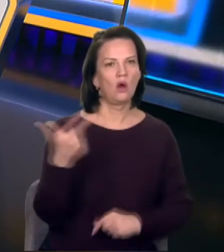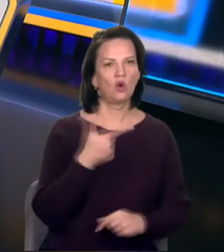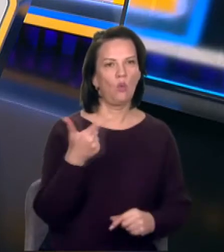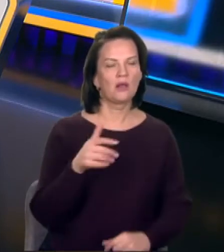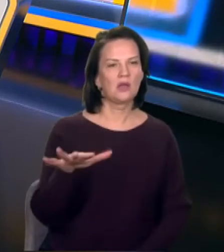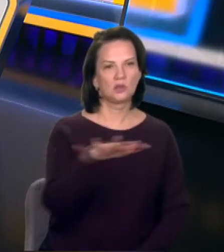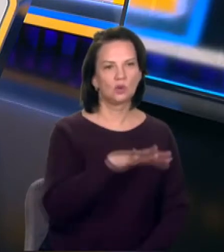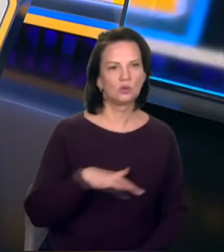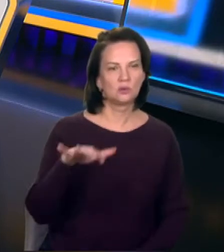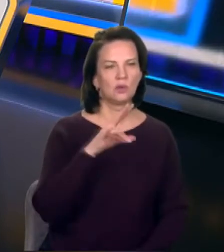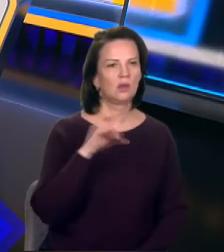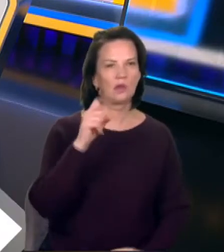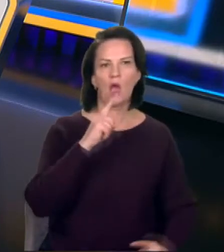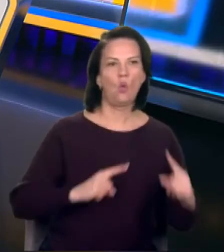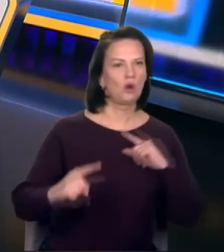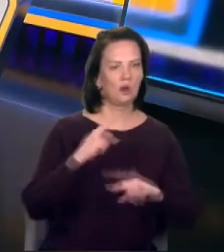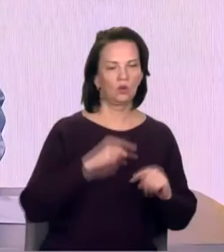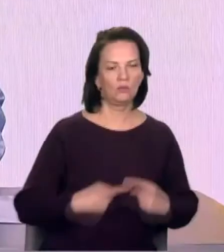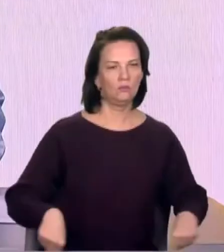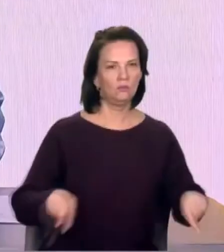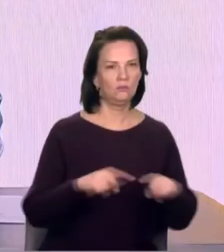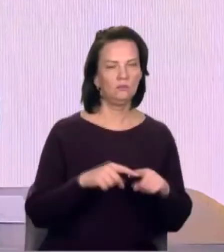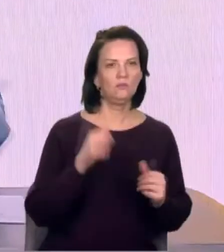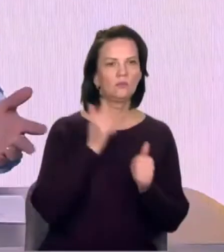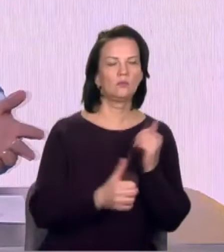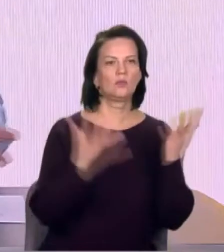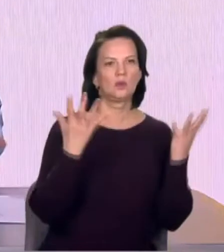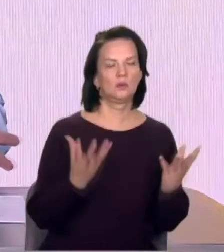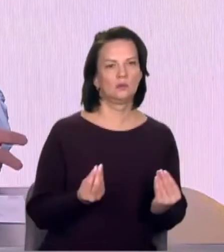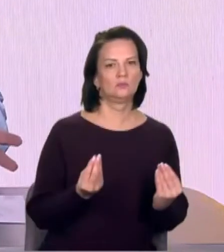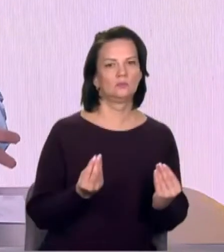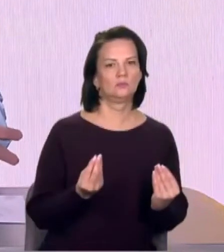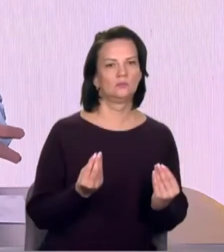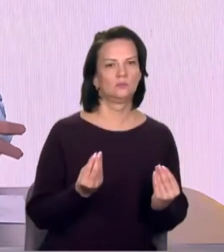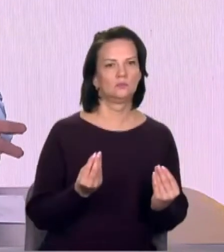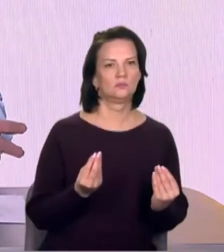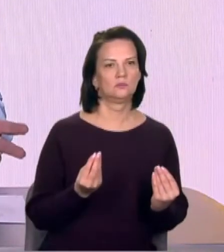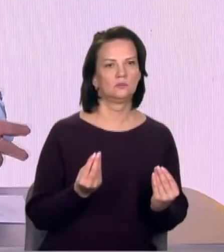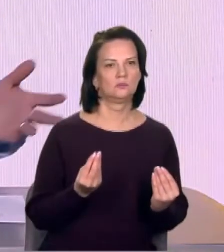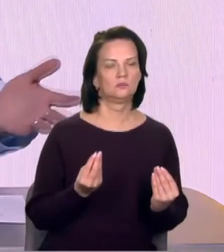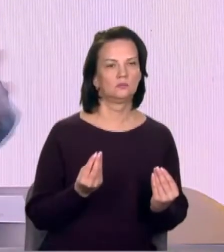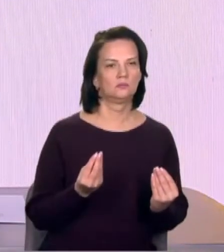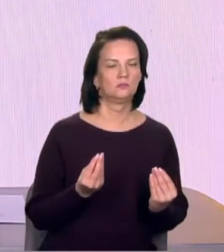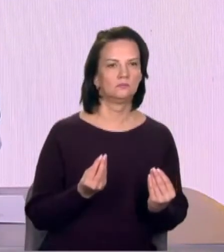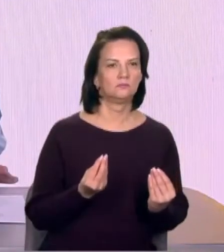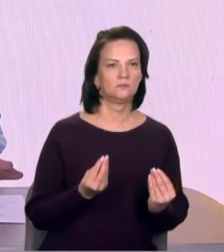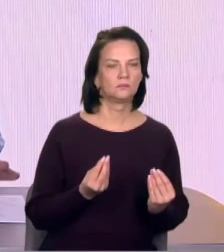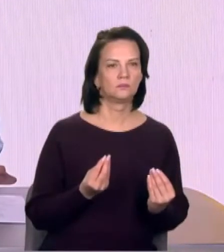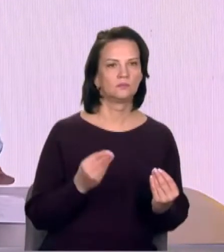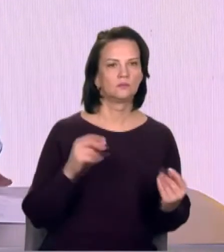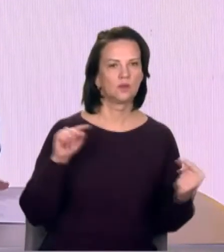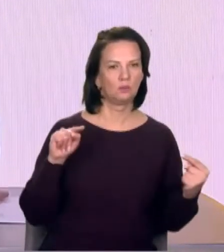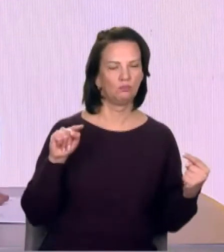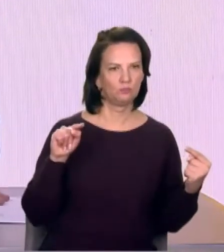кожного дня протидіюють дезінформації, координують свої